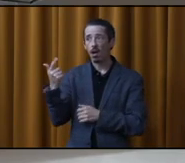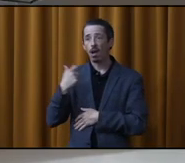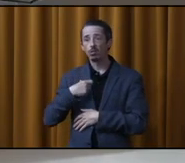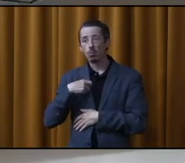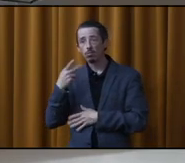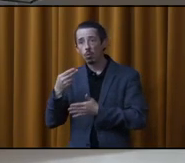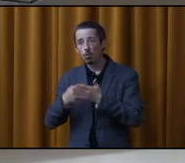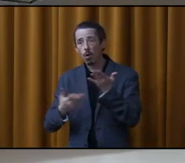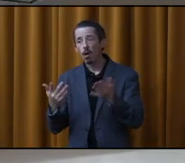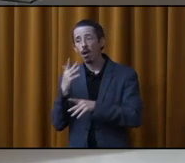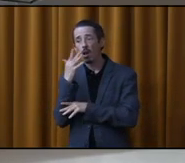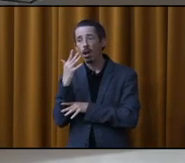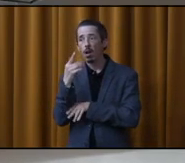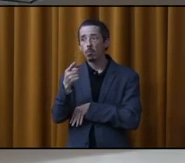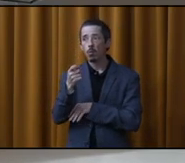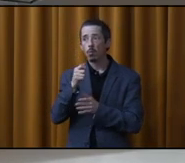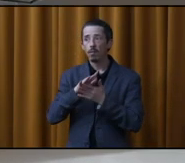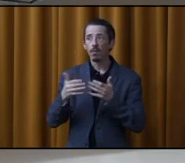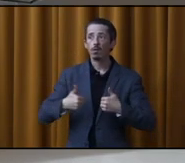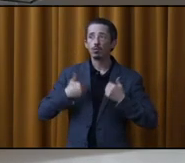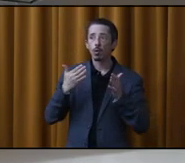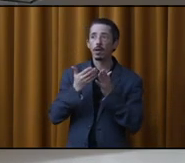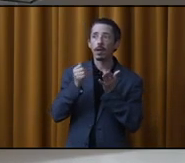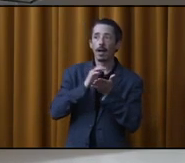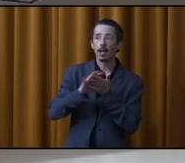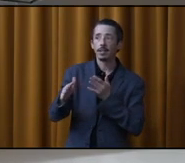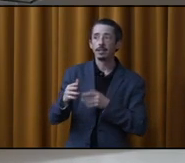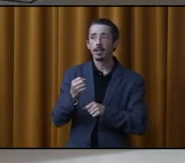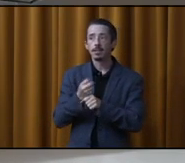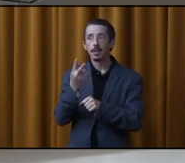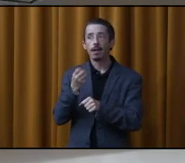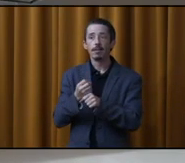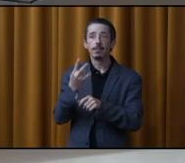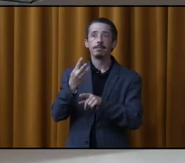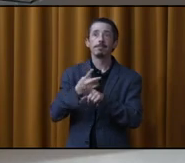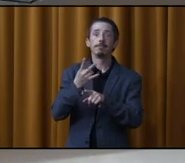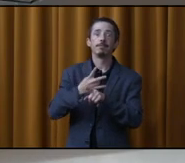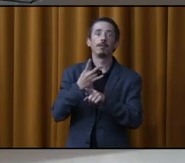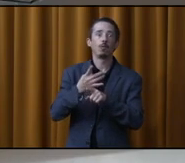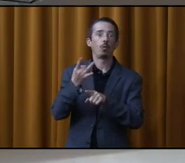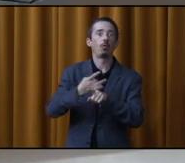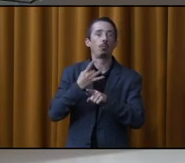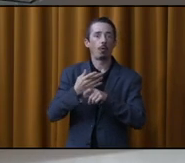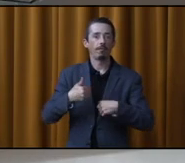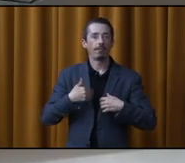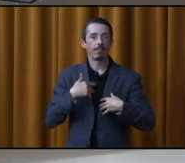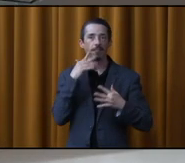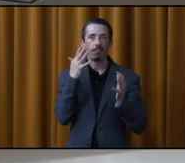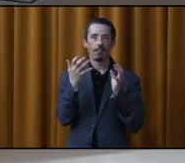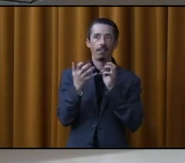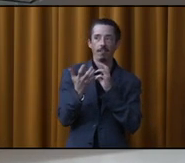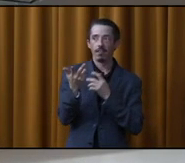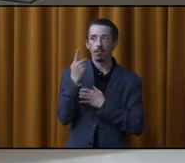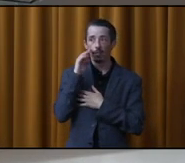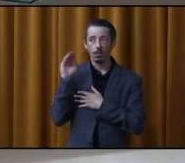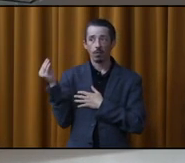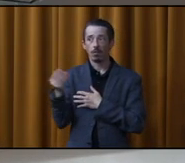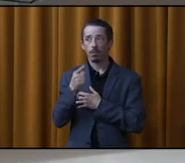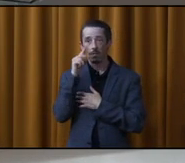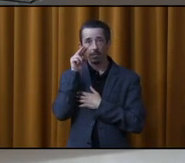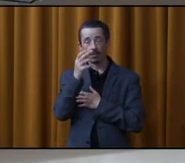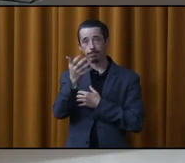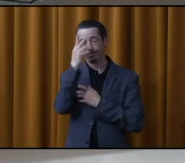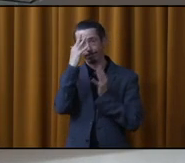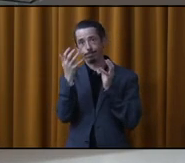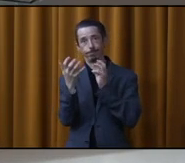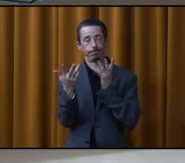que les arbres ont une durée de vie au moins de 6, 7 ou 8 mois. Sûrement, vous l'avez remarqué, en revérant le coin, ça tape à l'oeil